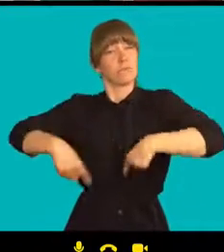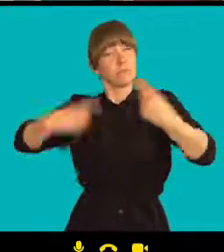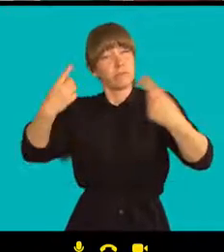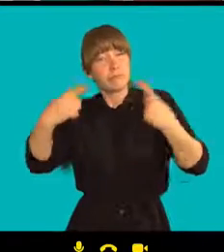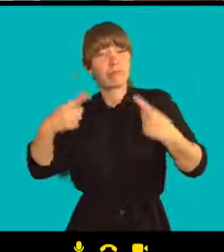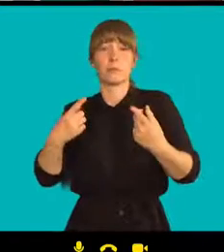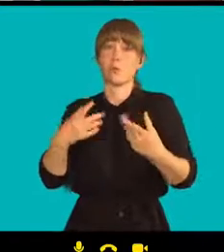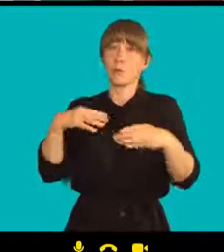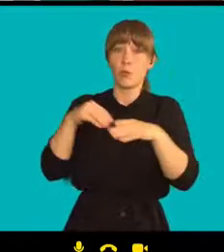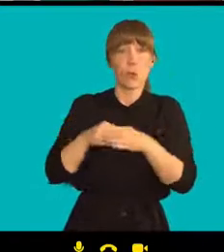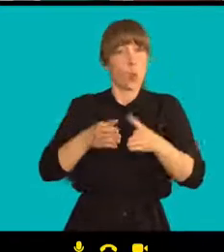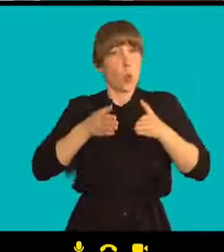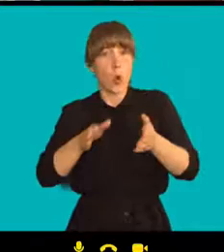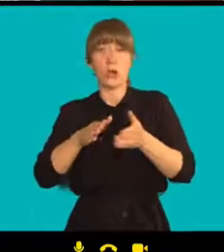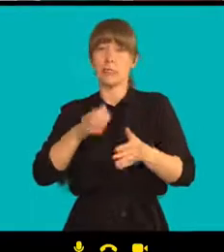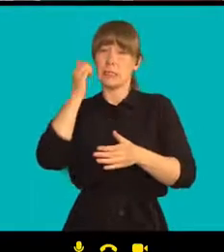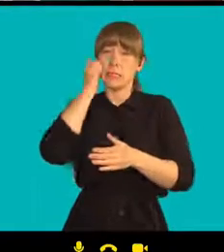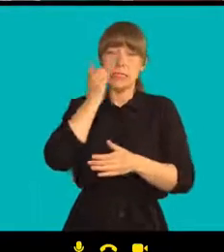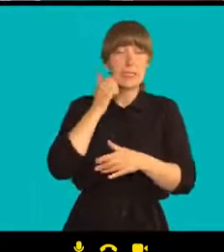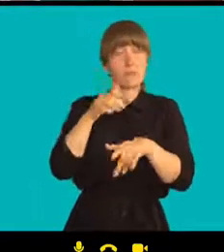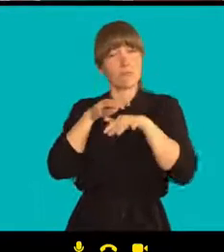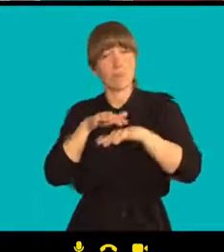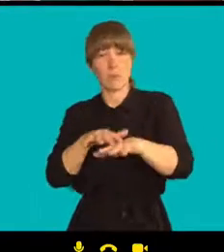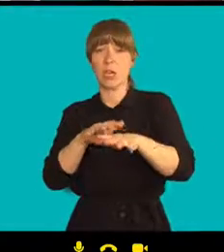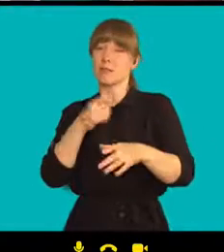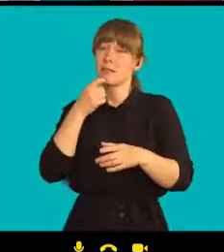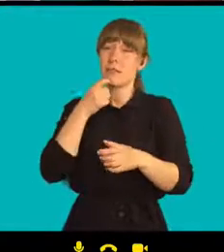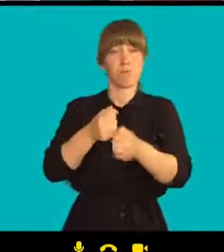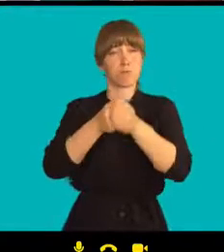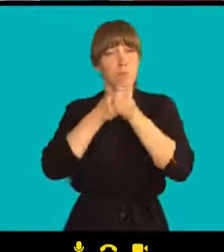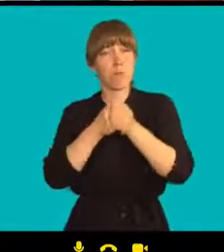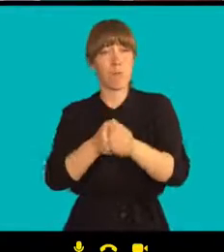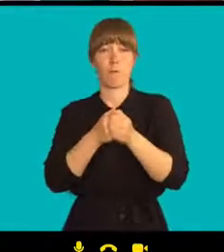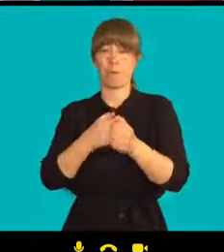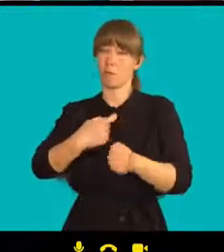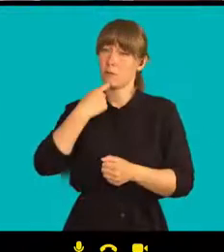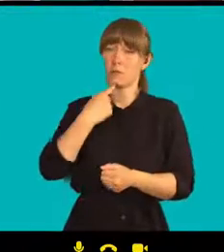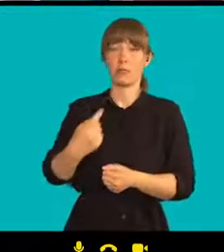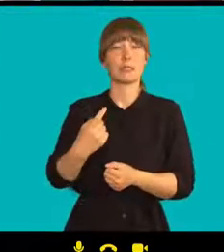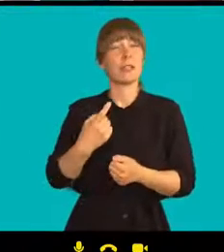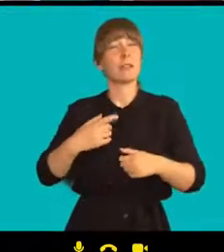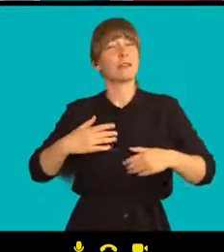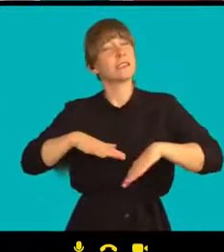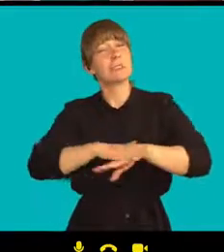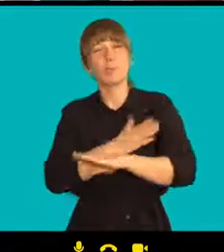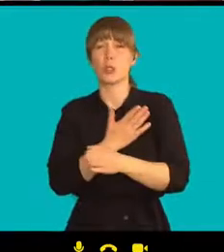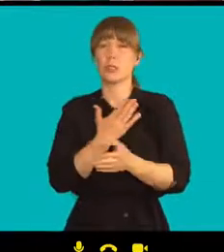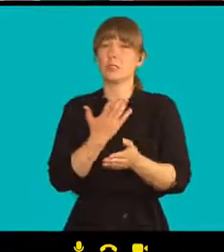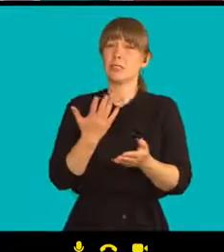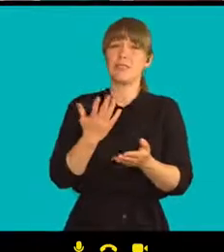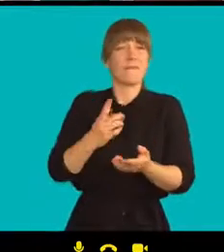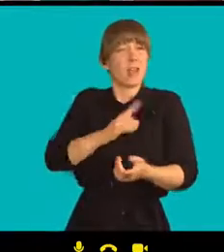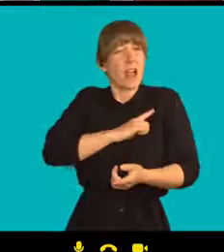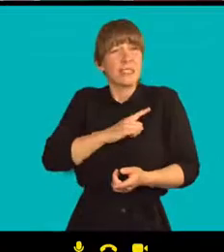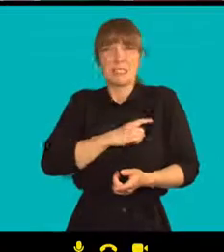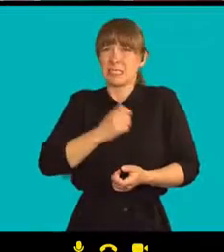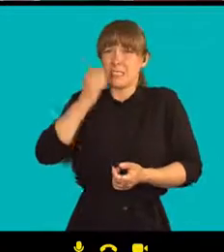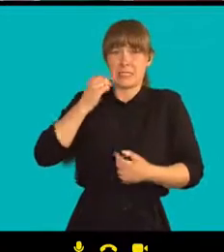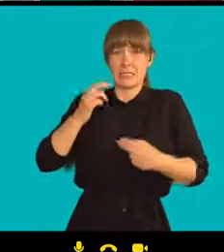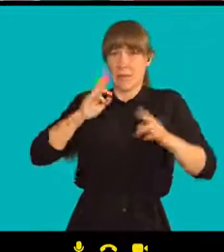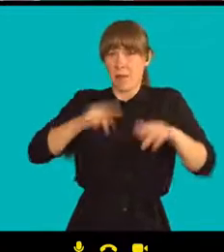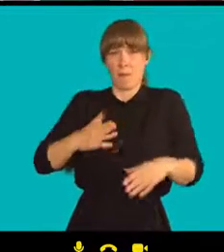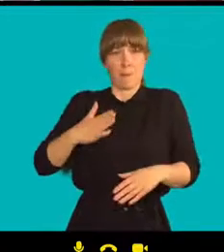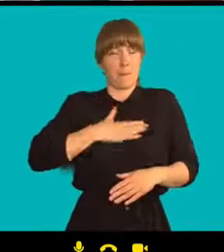městě lidé jdou do ulic a chtějí poznat, jaké to je v praxi používat svá lidská práva.